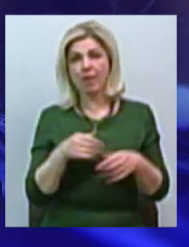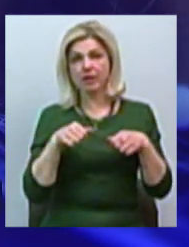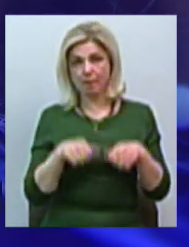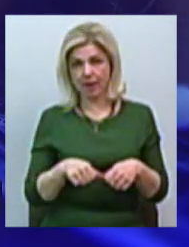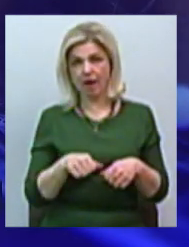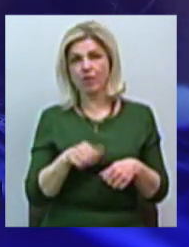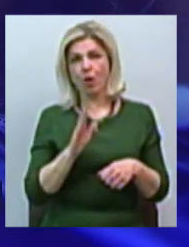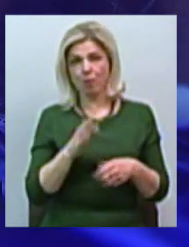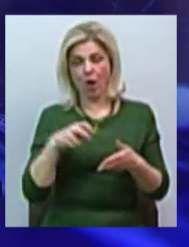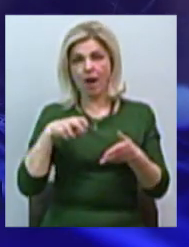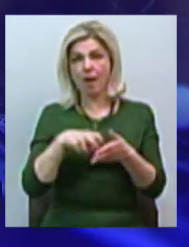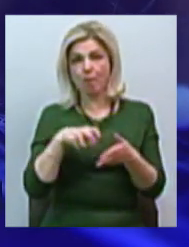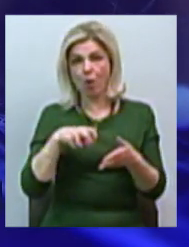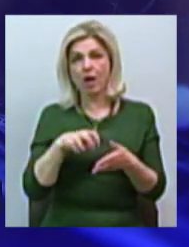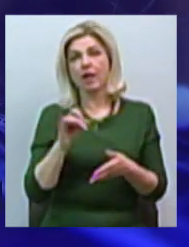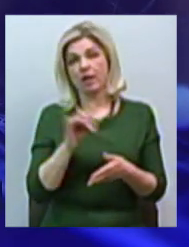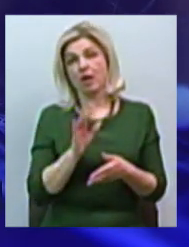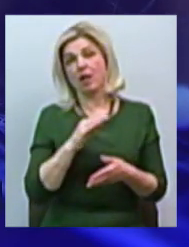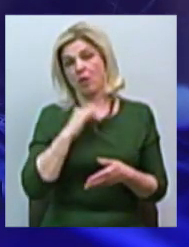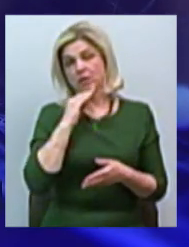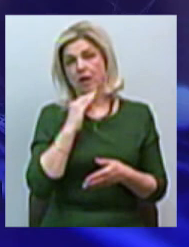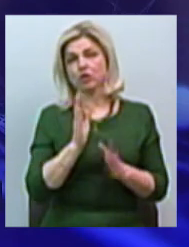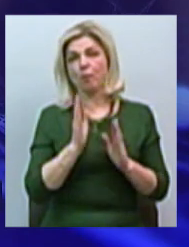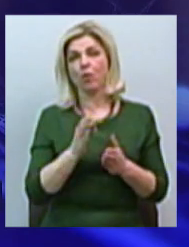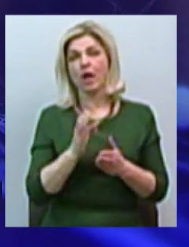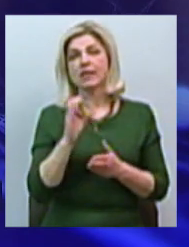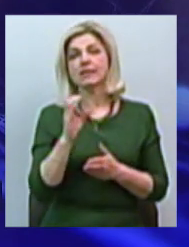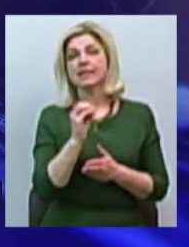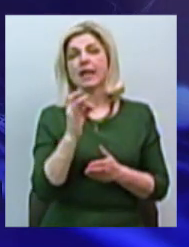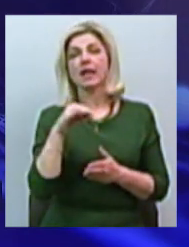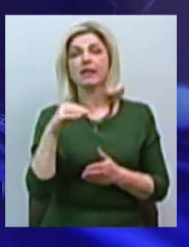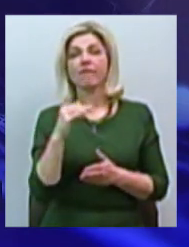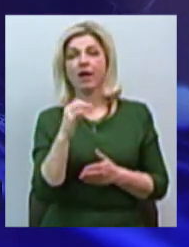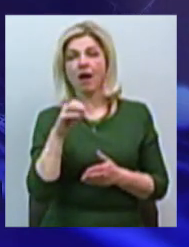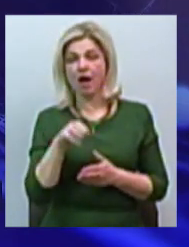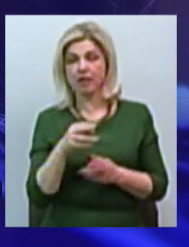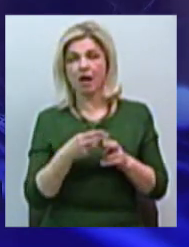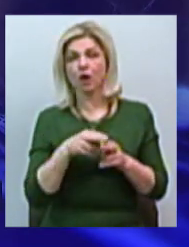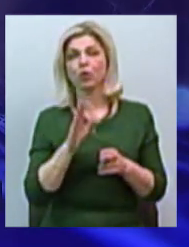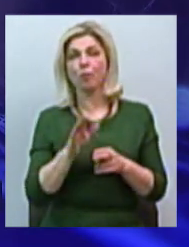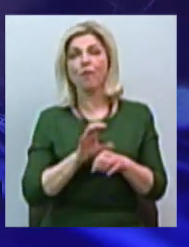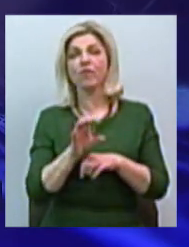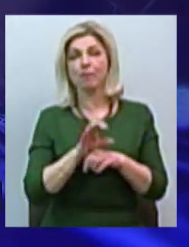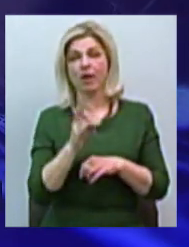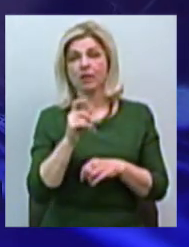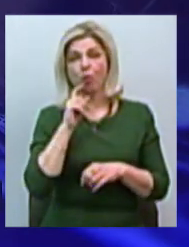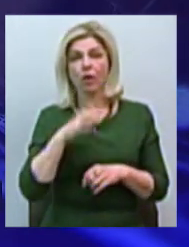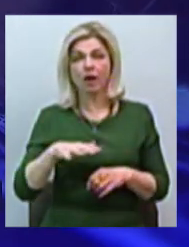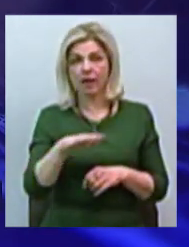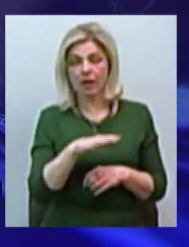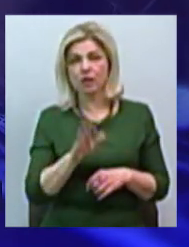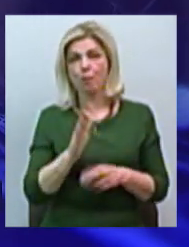определенне клеймо, і достатньо буде сертифікатів, які віддані на території України. Ці сертифікати будуть